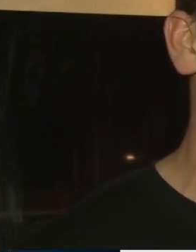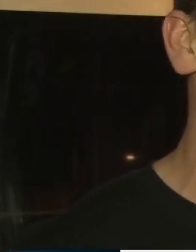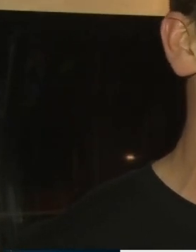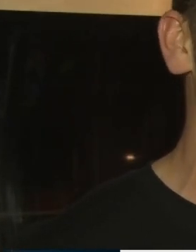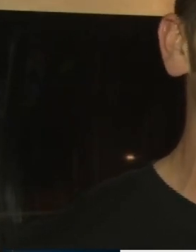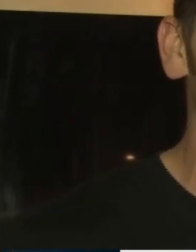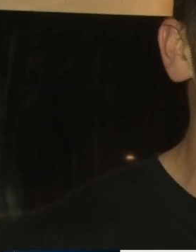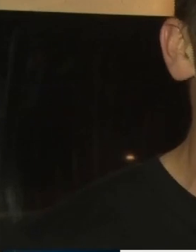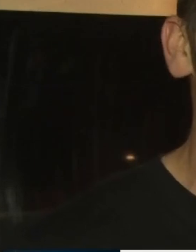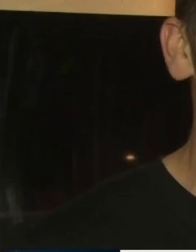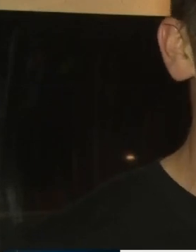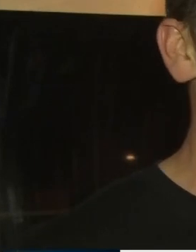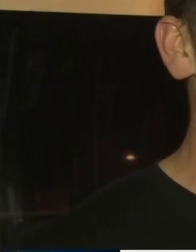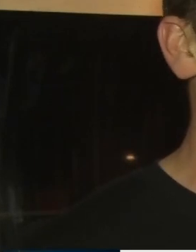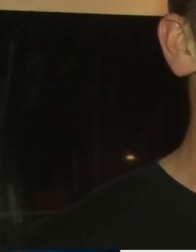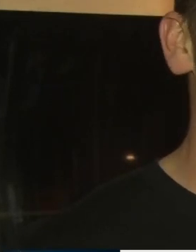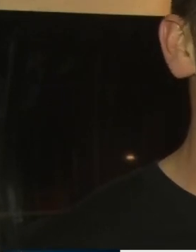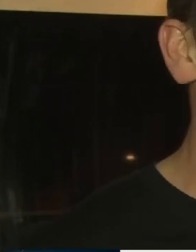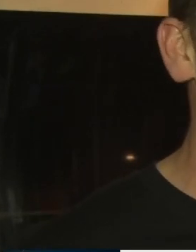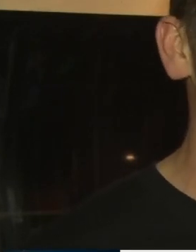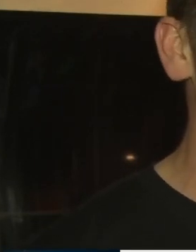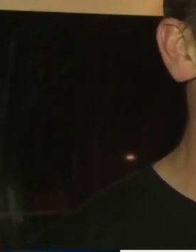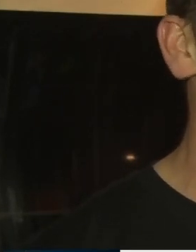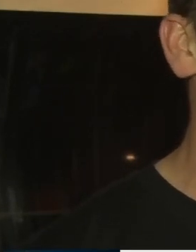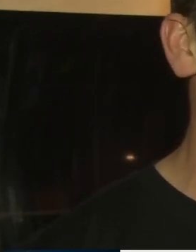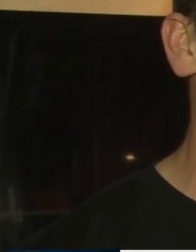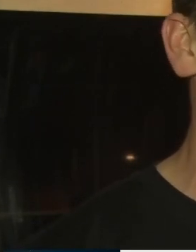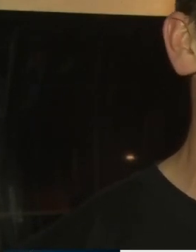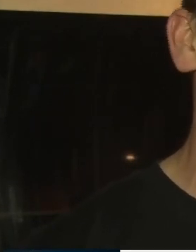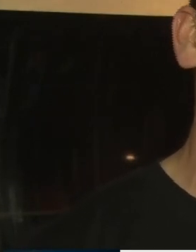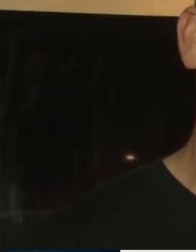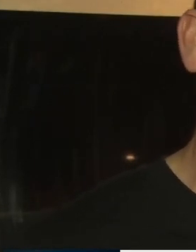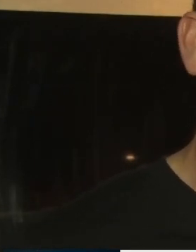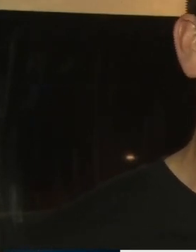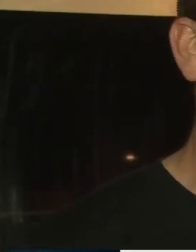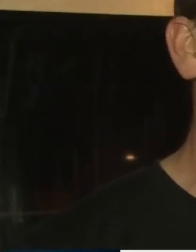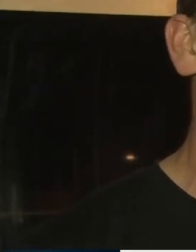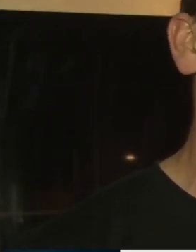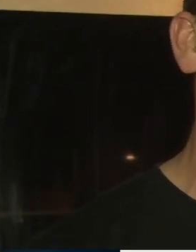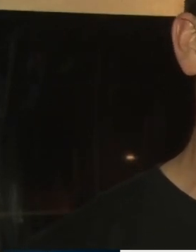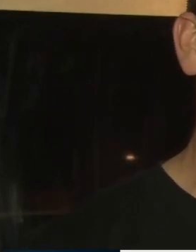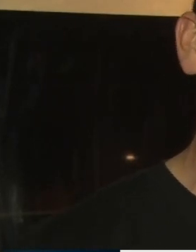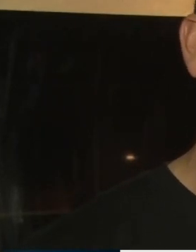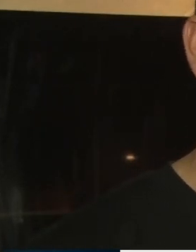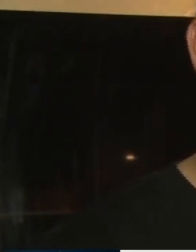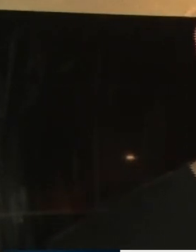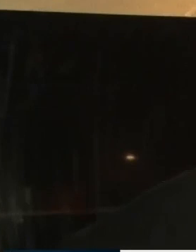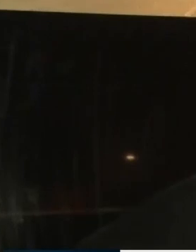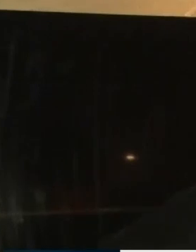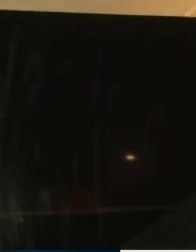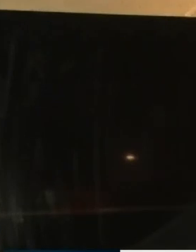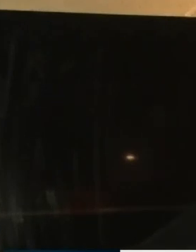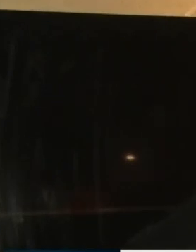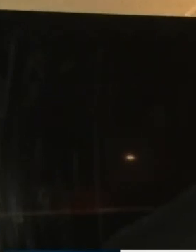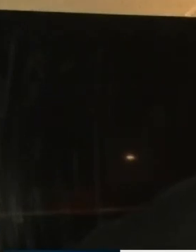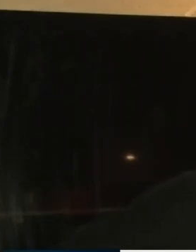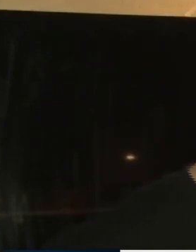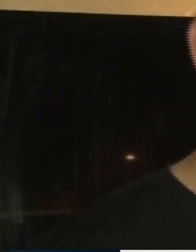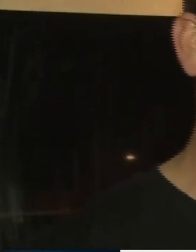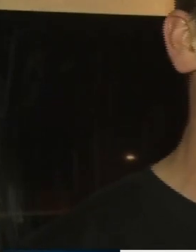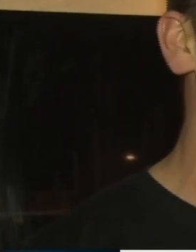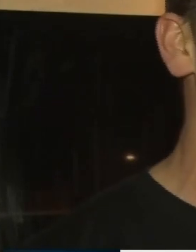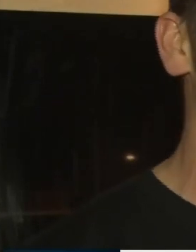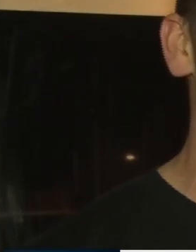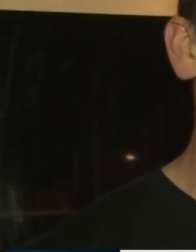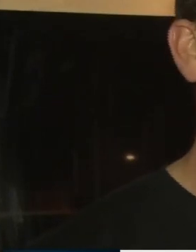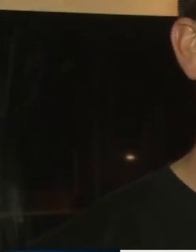atjerë që në vitet normale nuk ishë pasë ku të farë problemi më në minu po, këtë vetë ka qenë konkurenc ka pasë e amrat në daj ka pasë